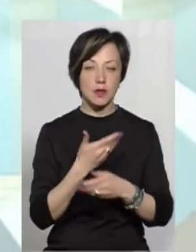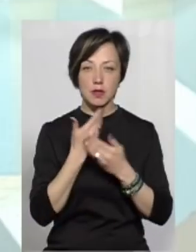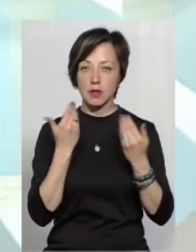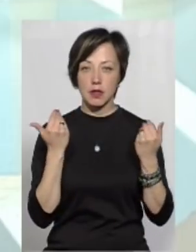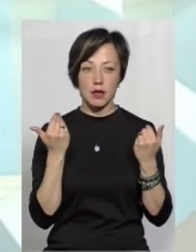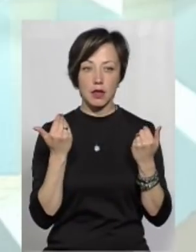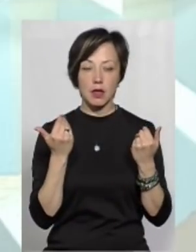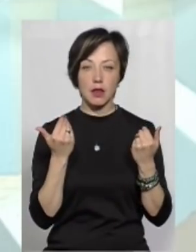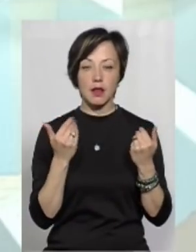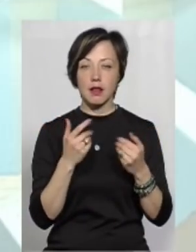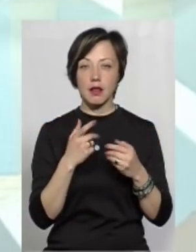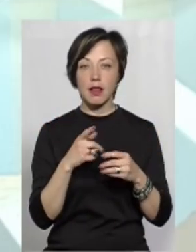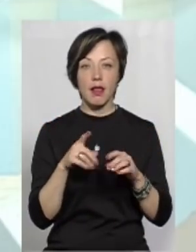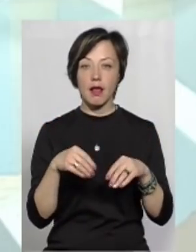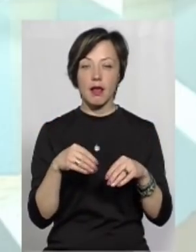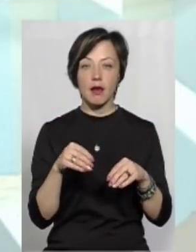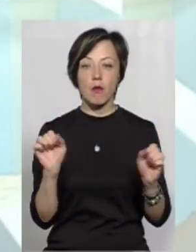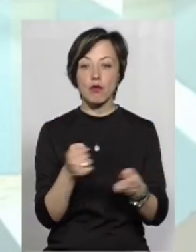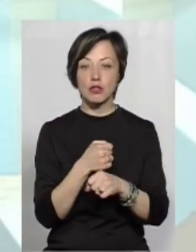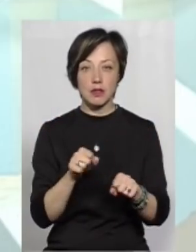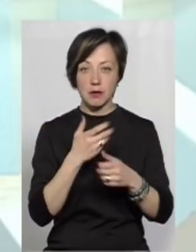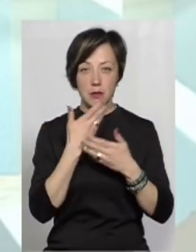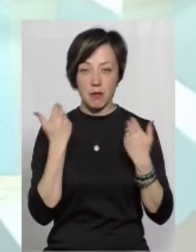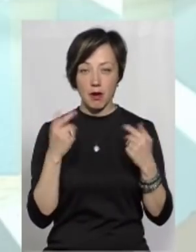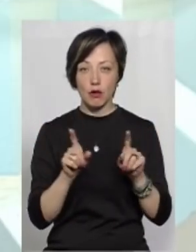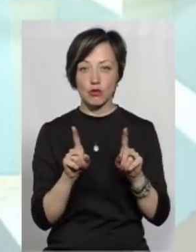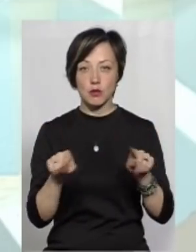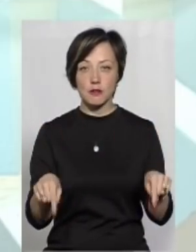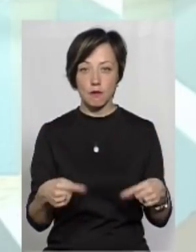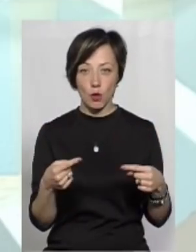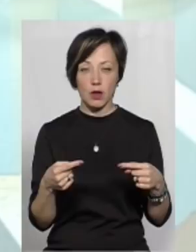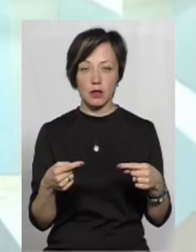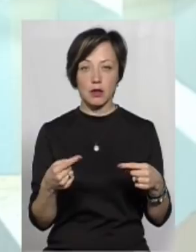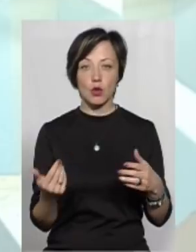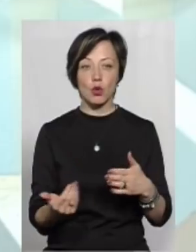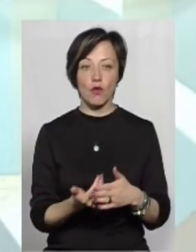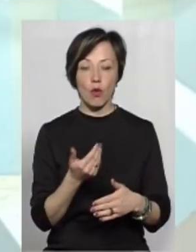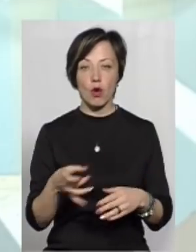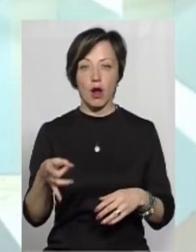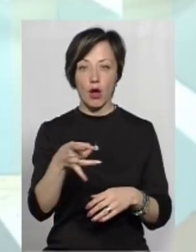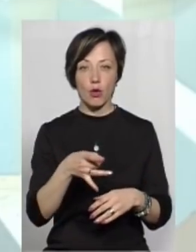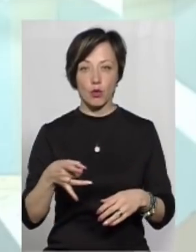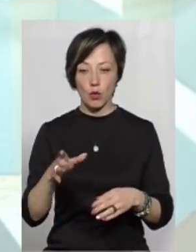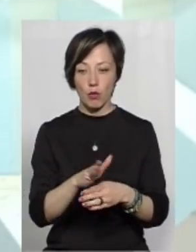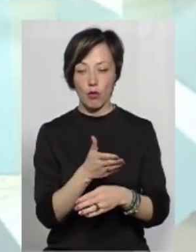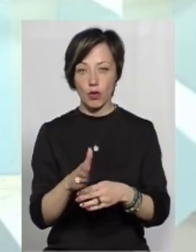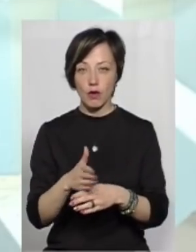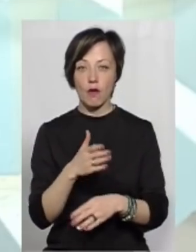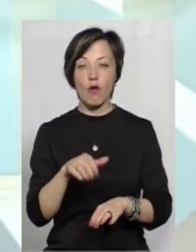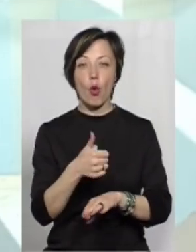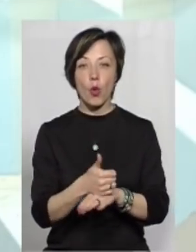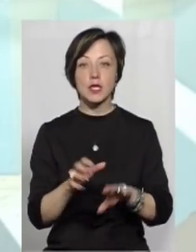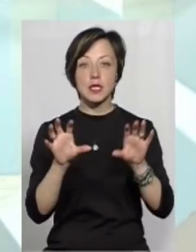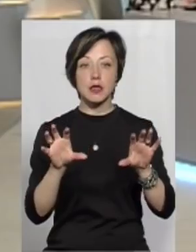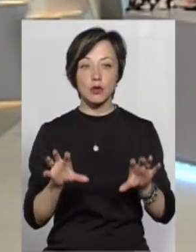унеможливлює створення нового районного поділу. Тому що в